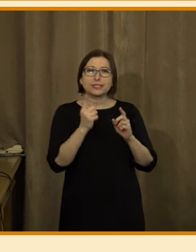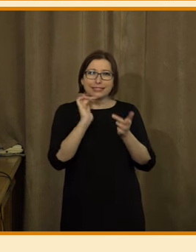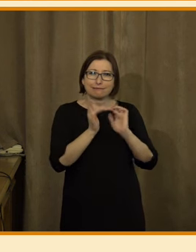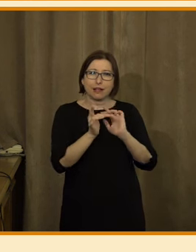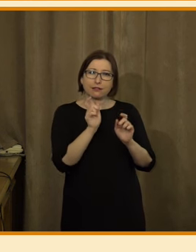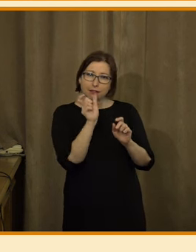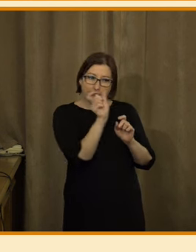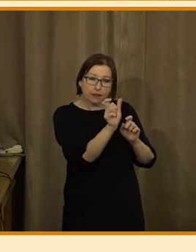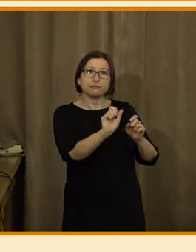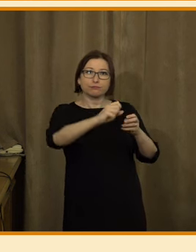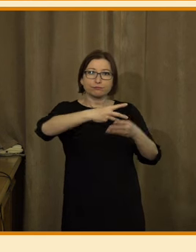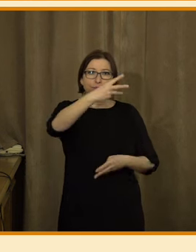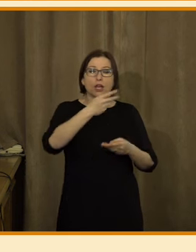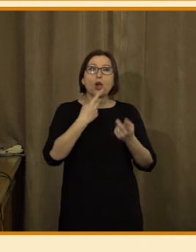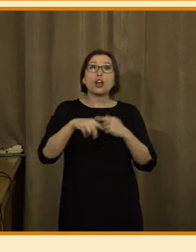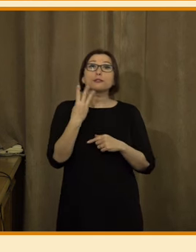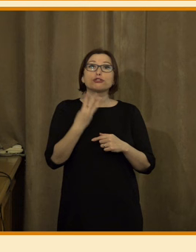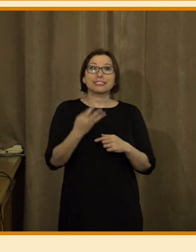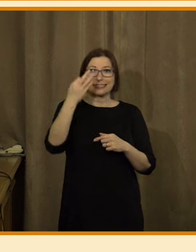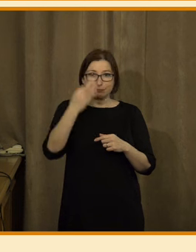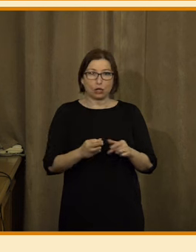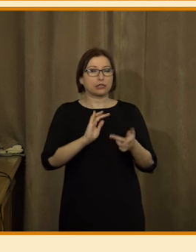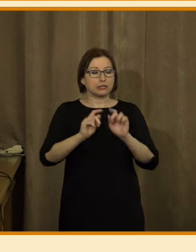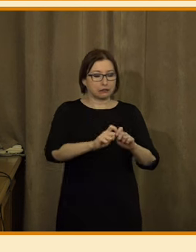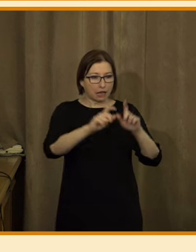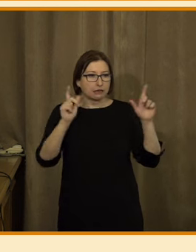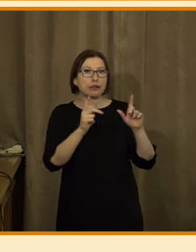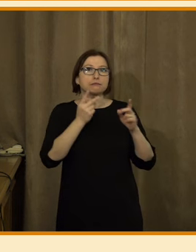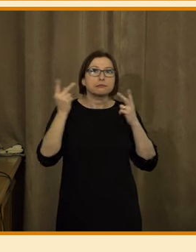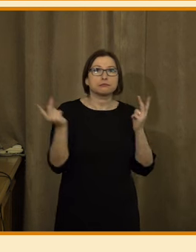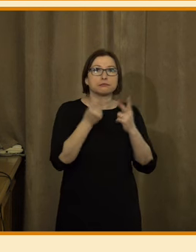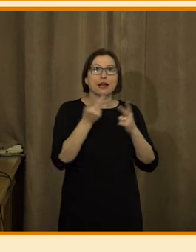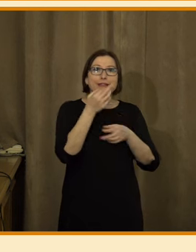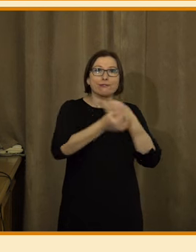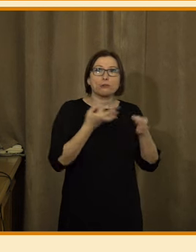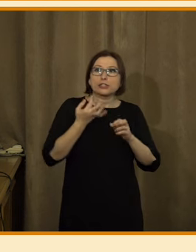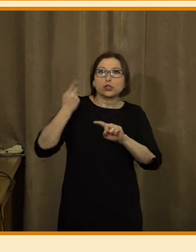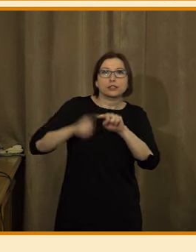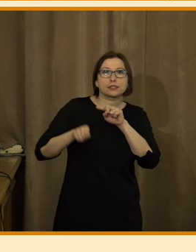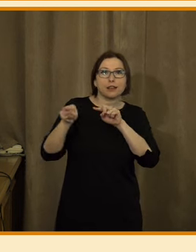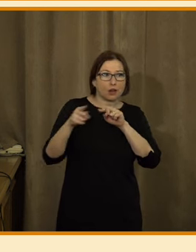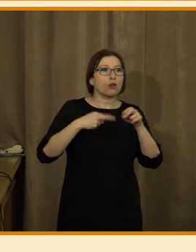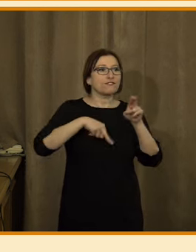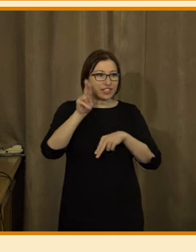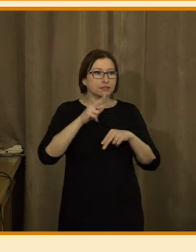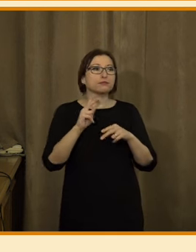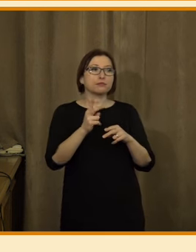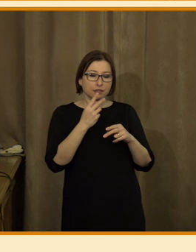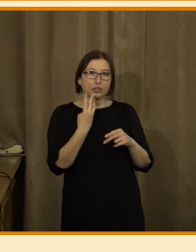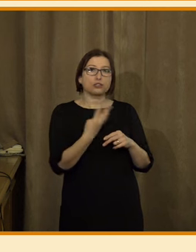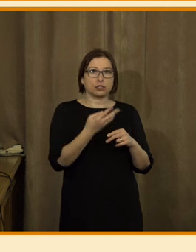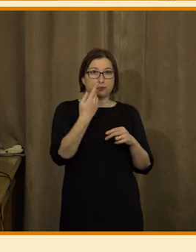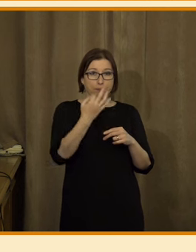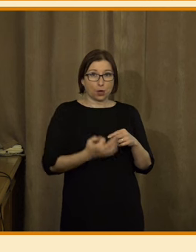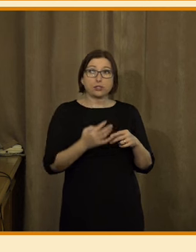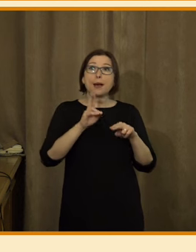40% preferenci publika, která sahá po vyhledávačích, pak